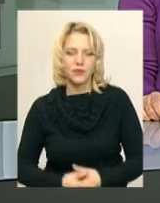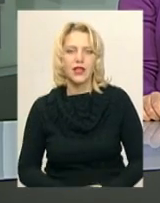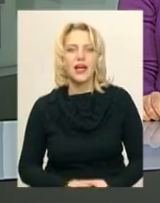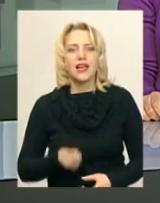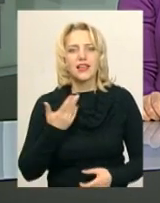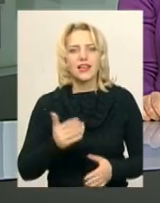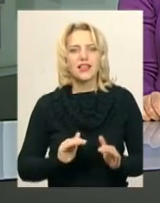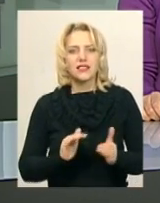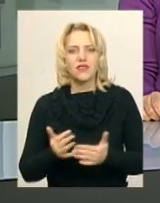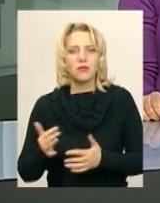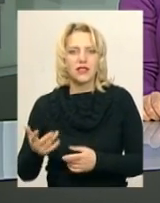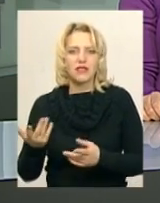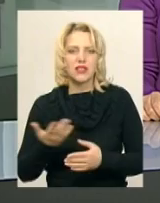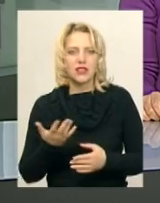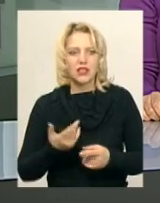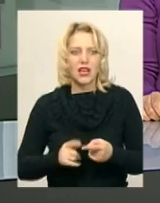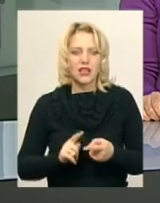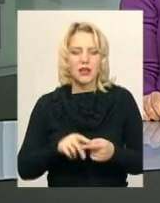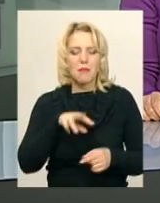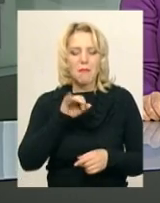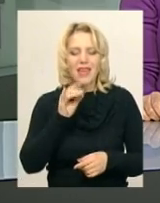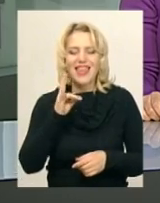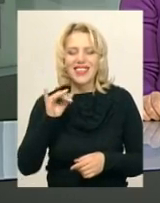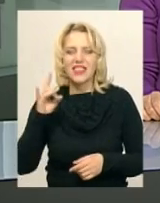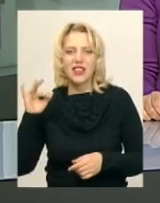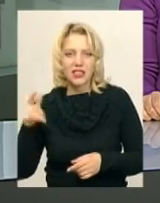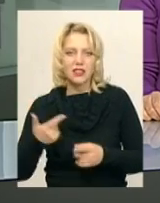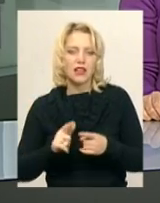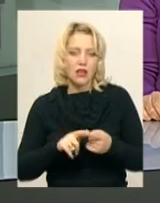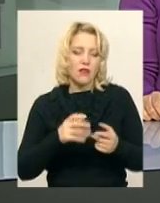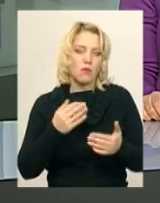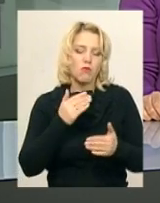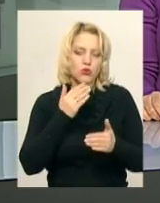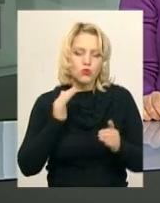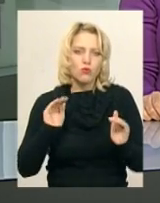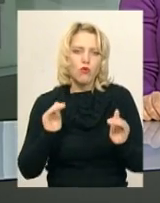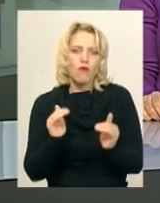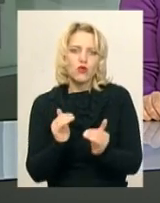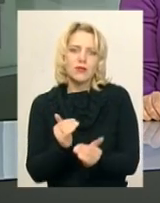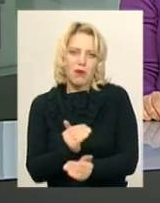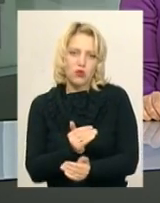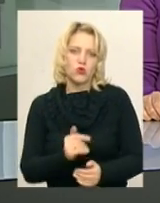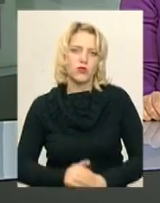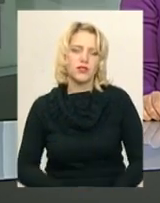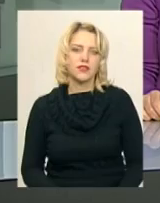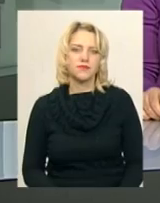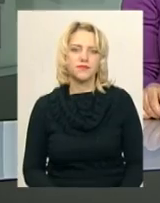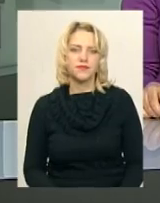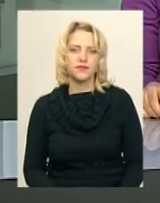Кількість випадків ентеровірусного менінгіту, який прогресував із серпня, поступово зменшується, додає Лариса Калінер.